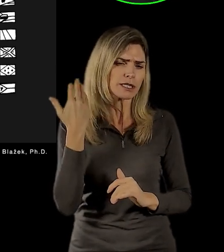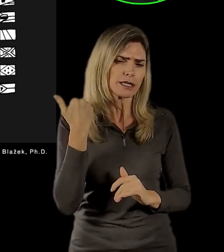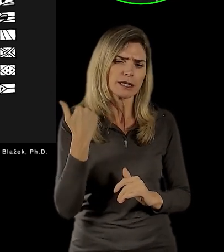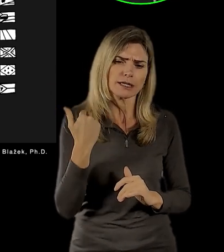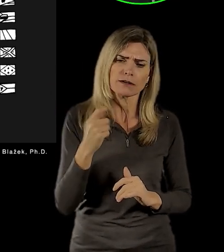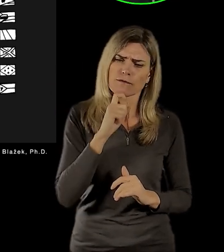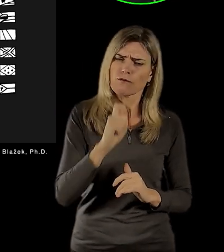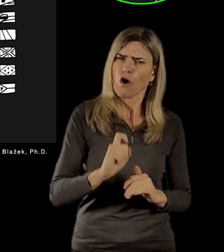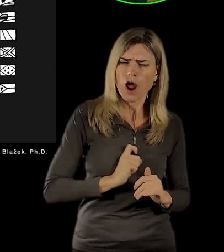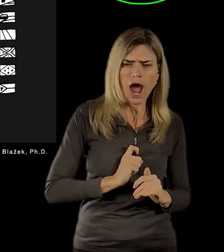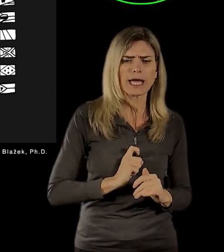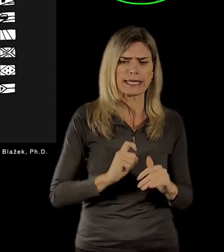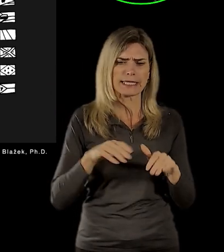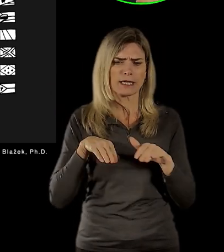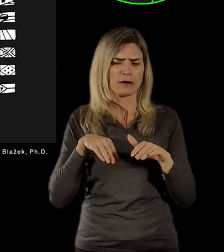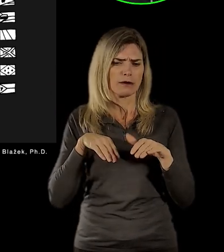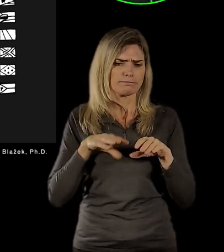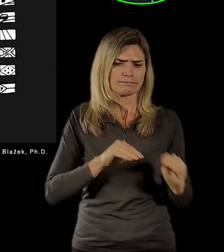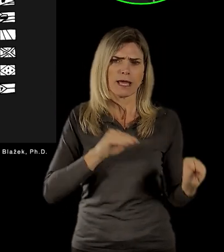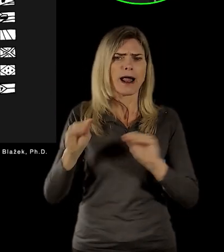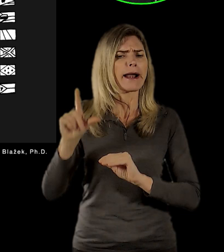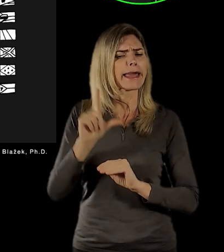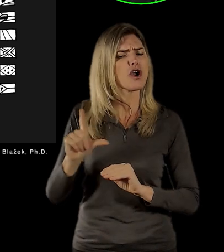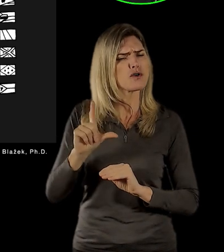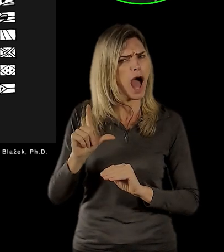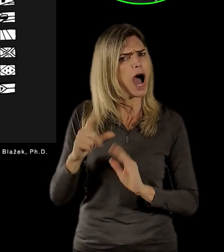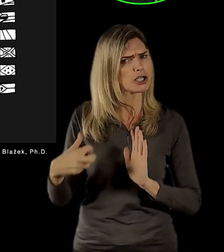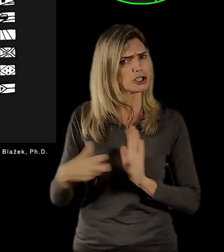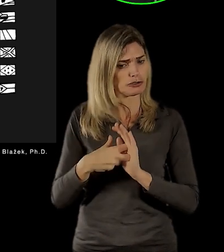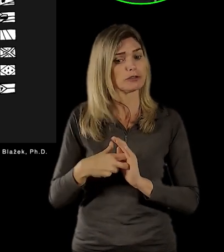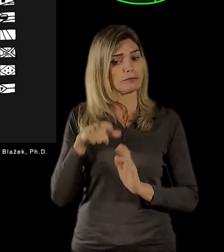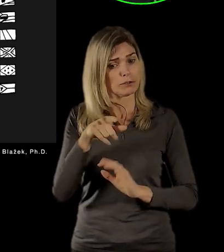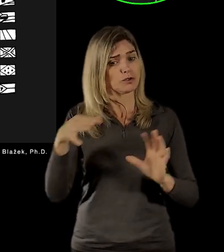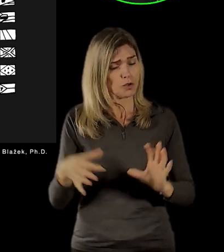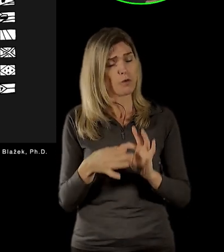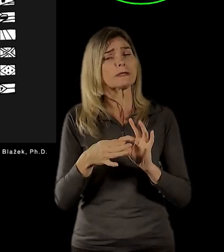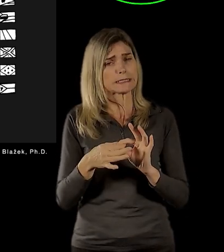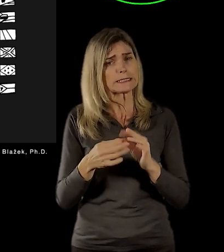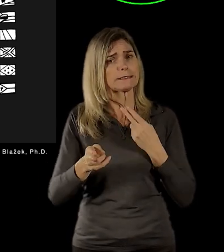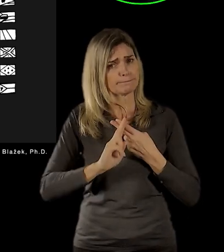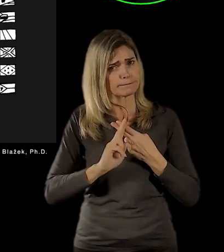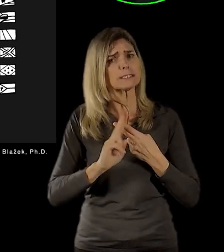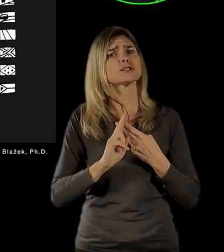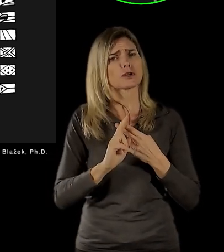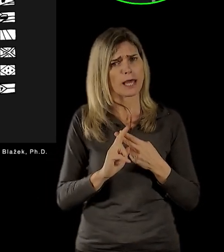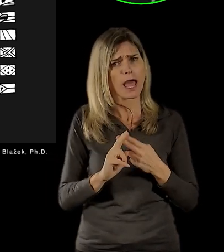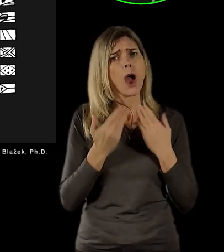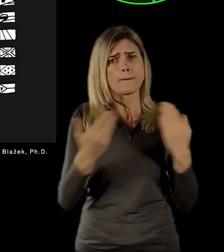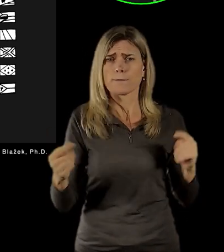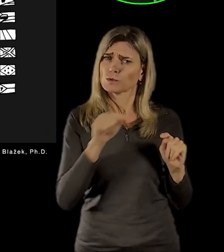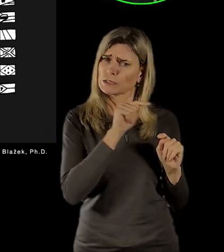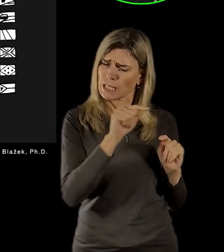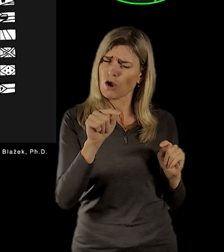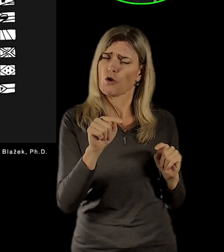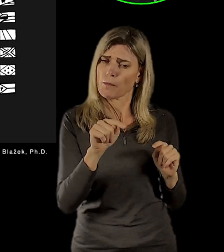rady v Paříži. Originál máte ve vojenském historickém ústavu v té nové expozici, ale ten se objevoval na všech